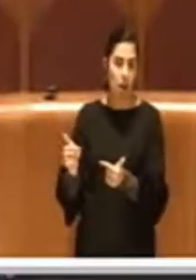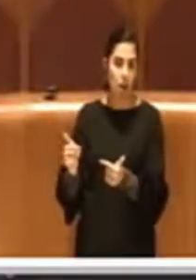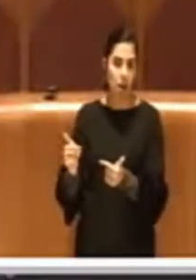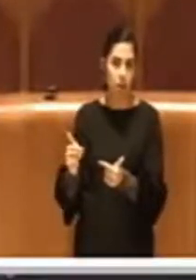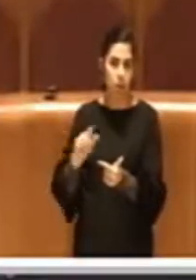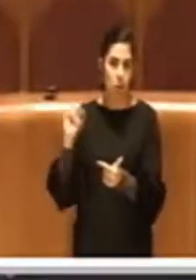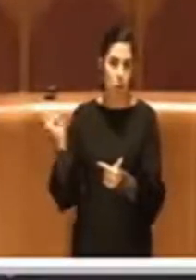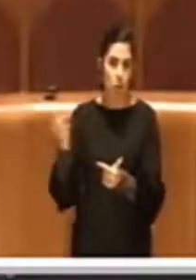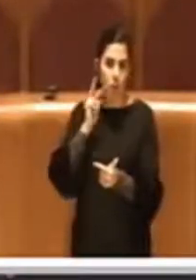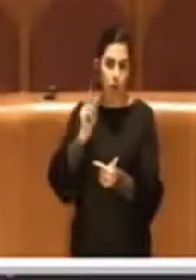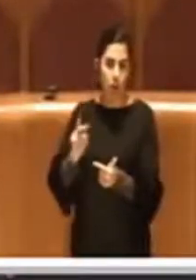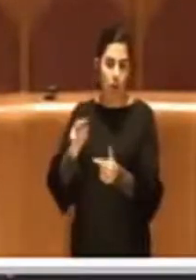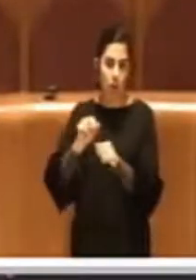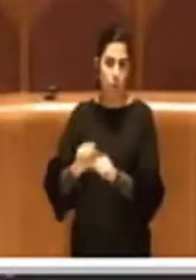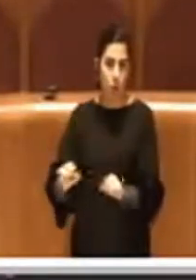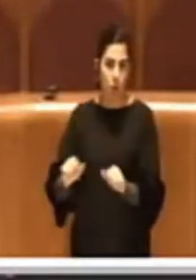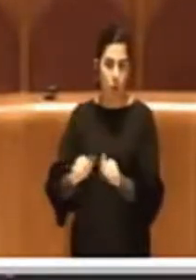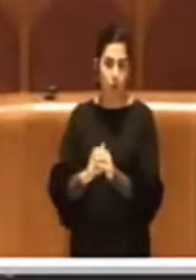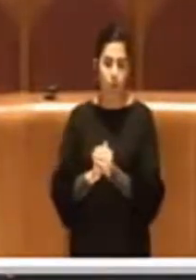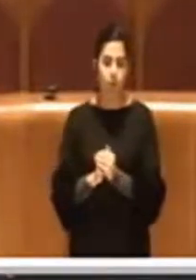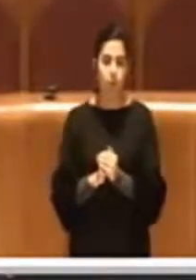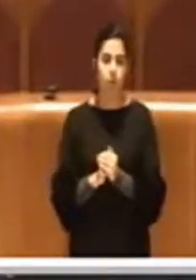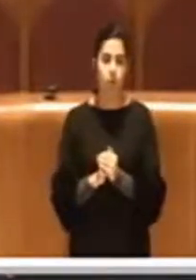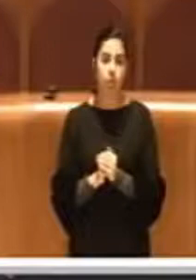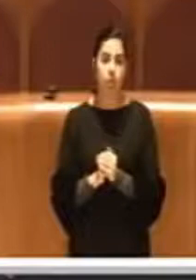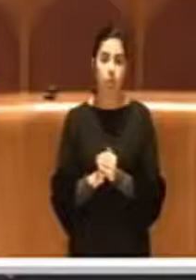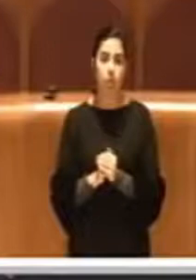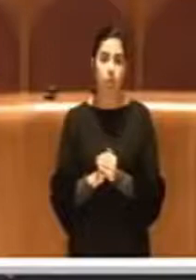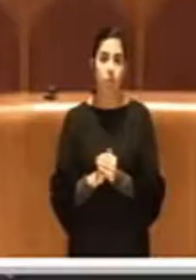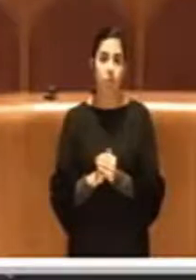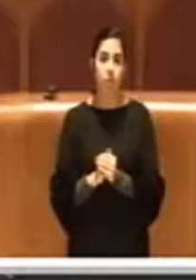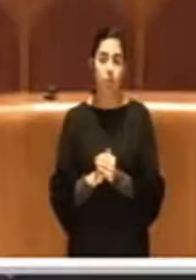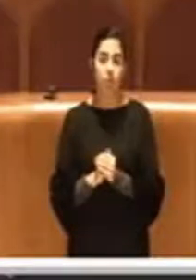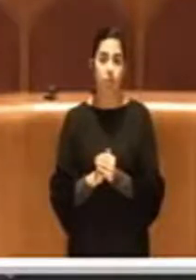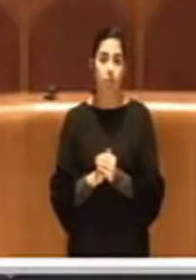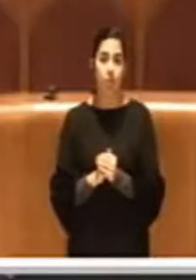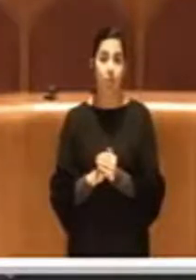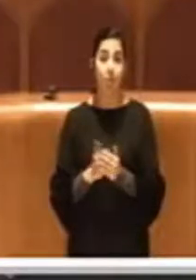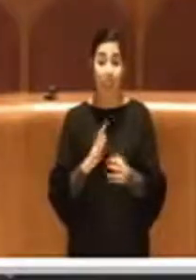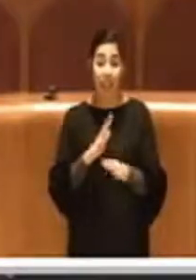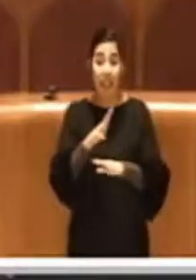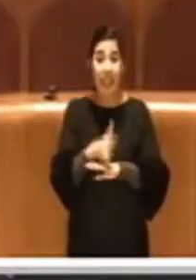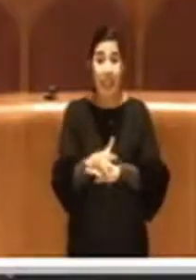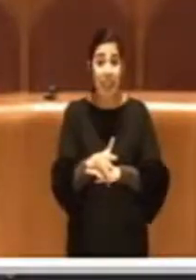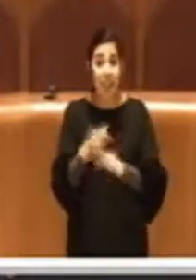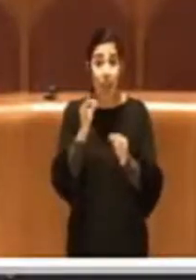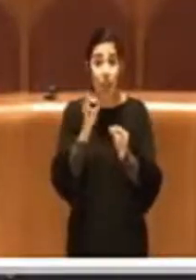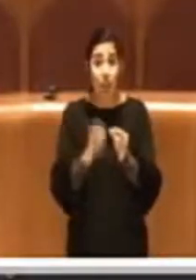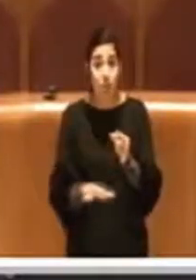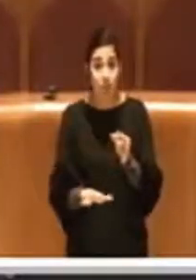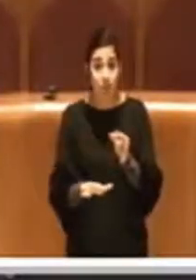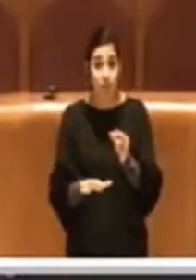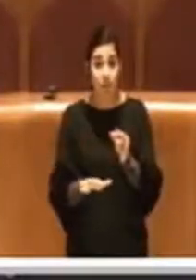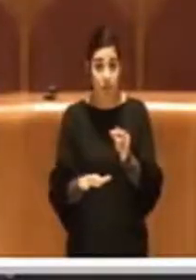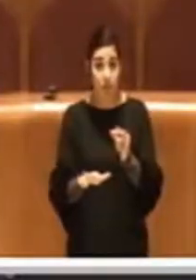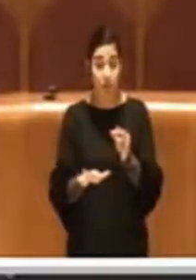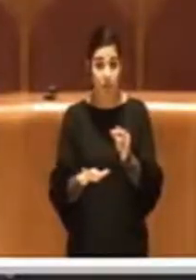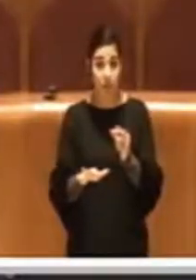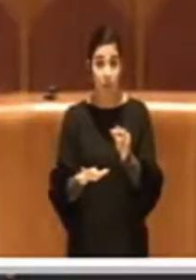passante. La questione di intervento immediato intanto per